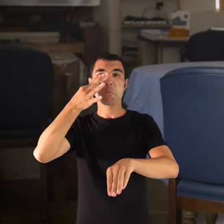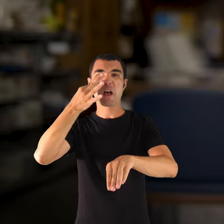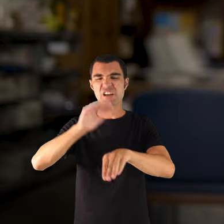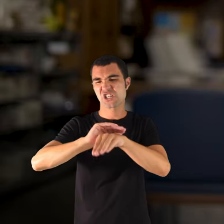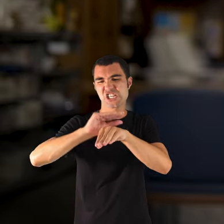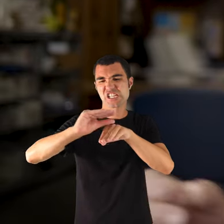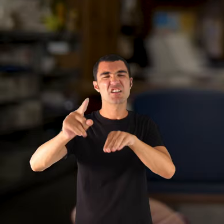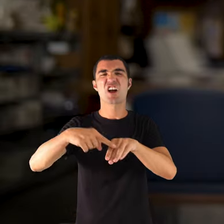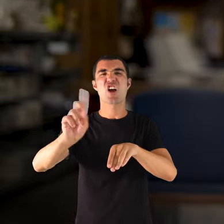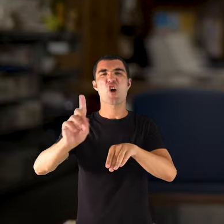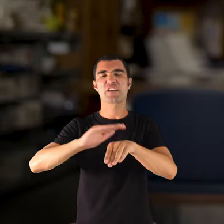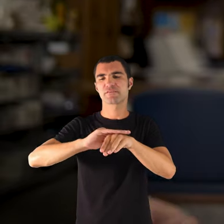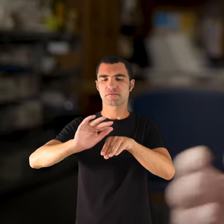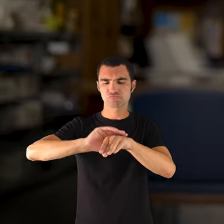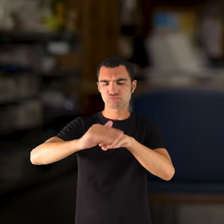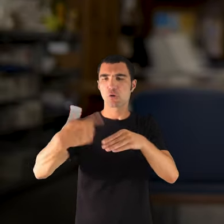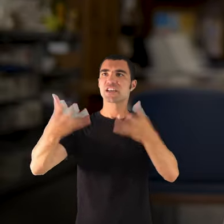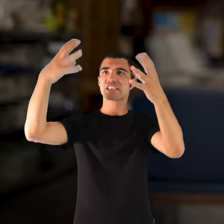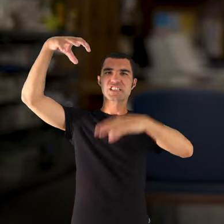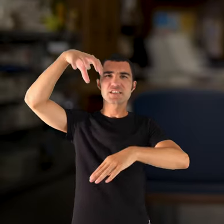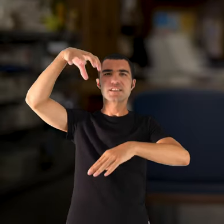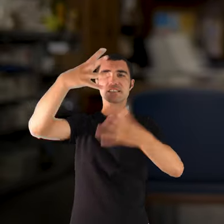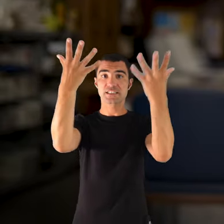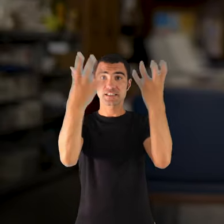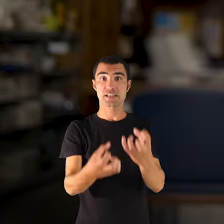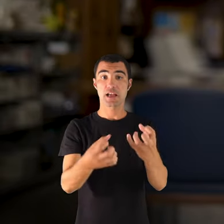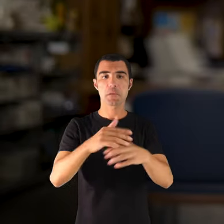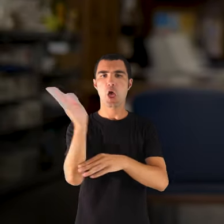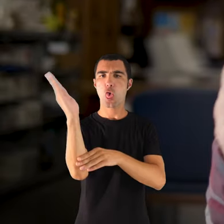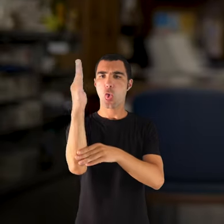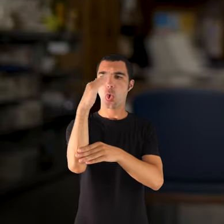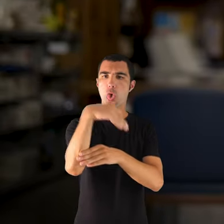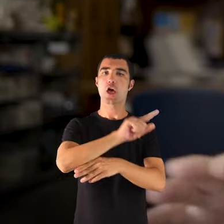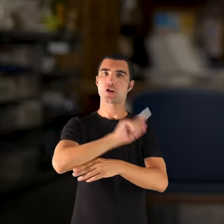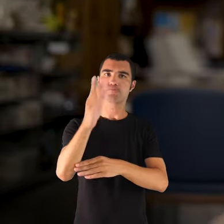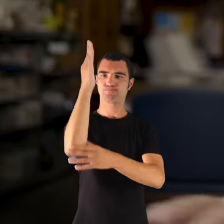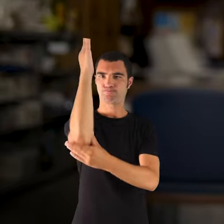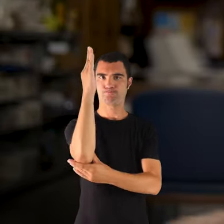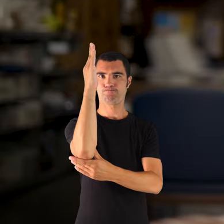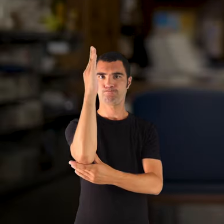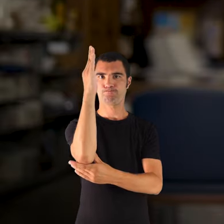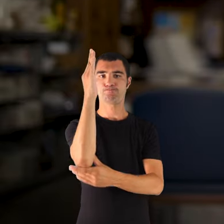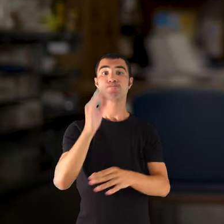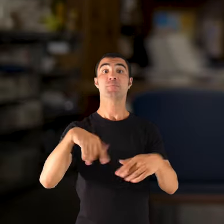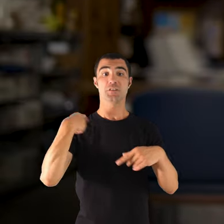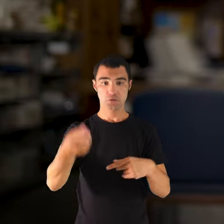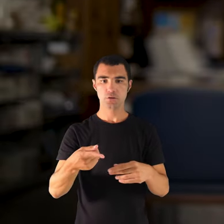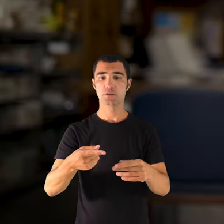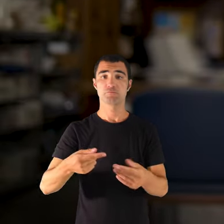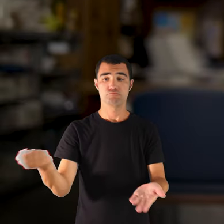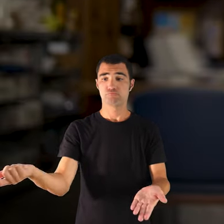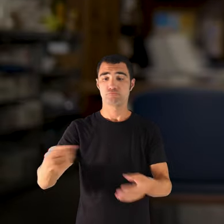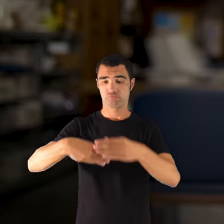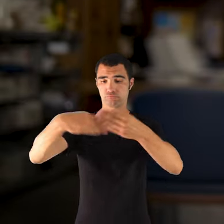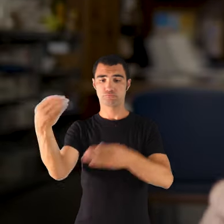no en tenien, i el deixàvem secar a fi que no prengués bici i després li llevàvem amb una destral, li llevàvem